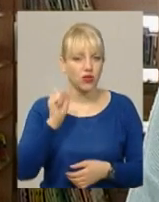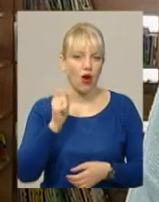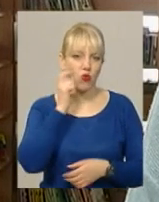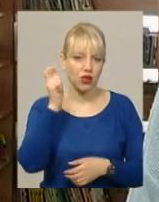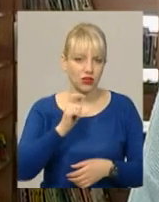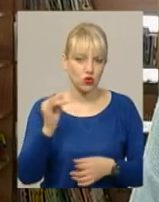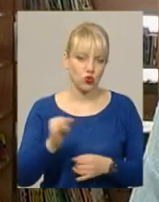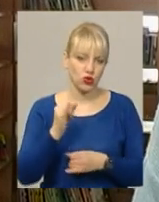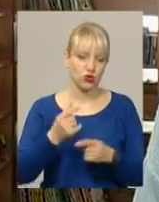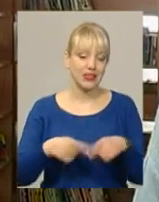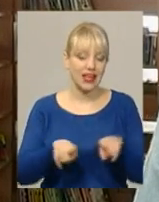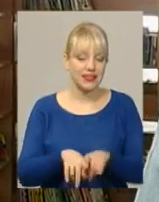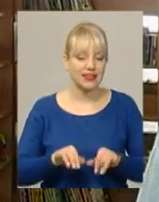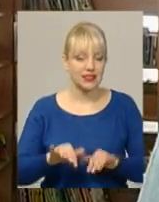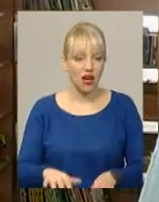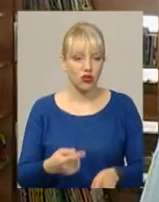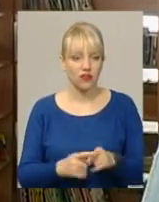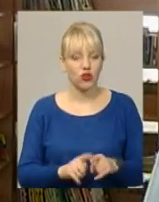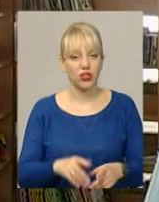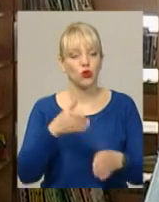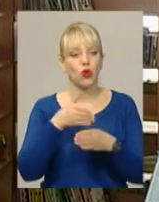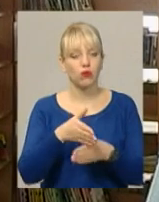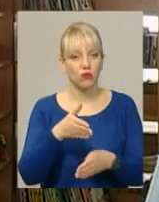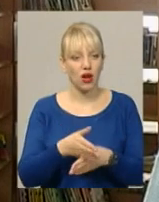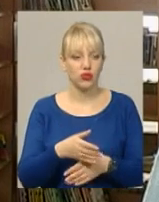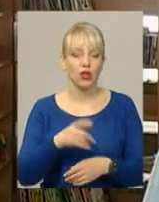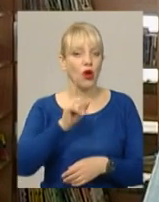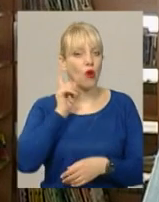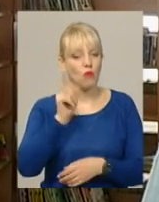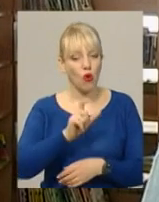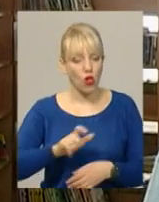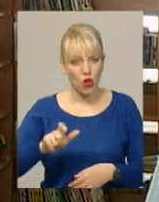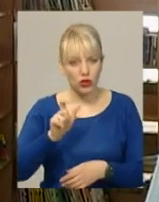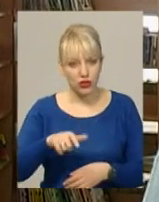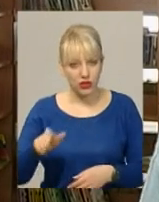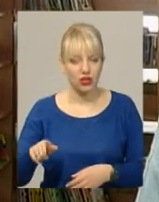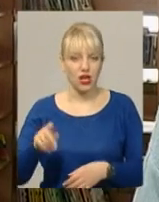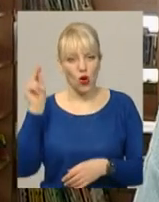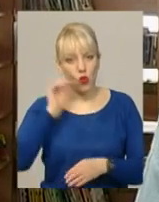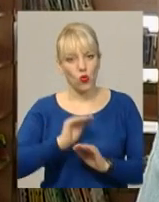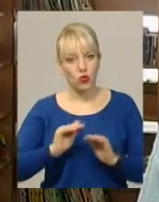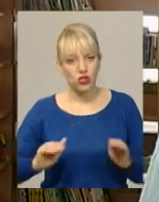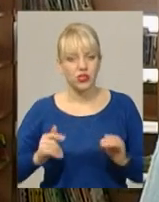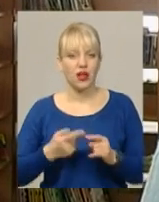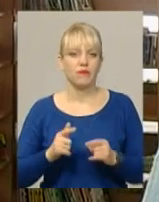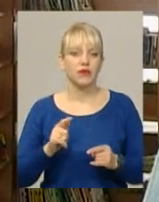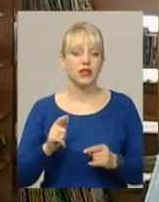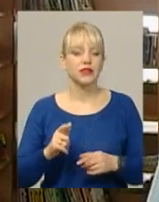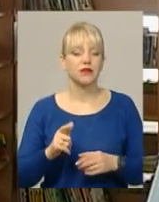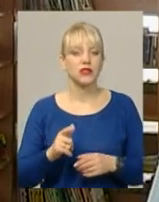такі заходи, вони якраз допомагають молоді, допомагають учням якраз